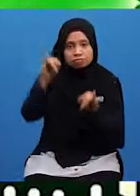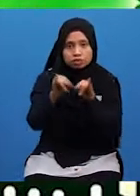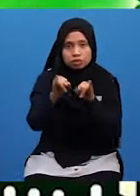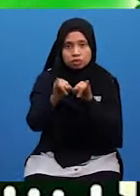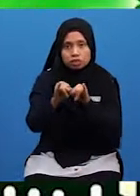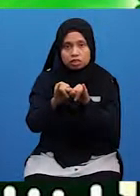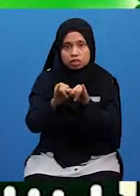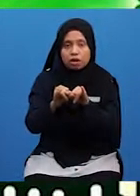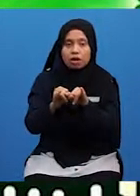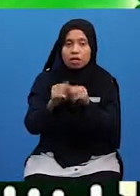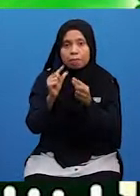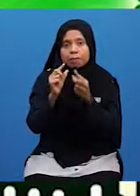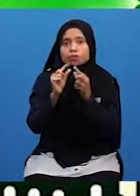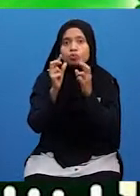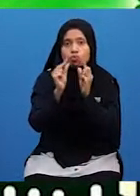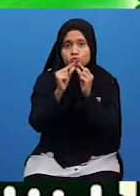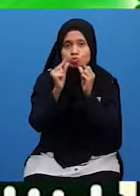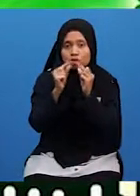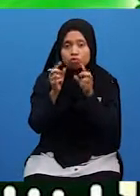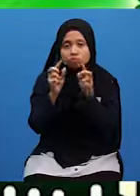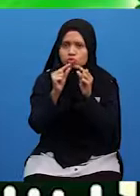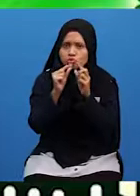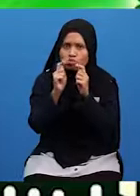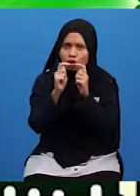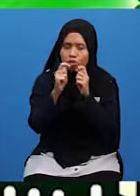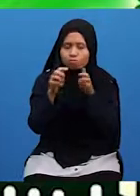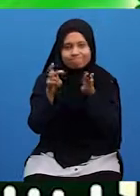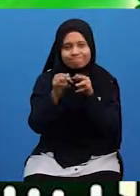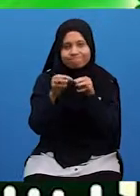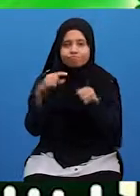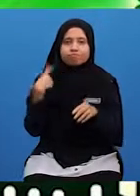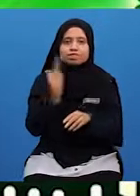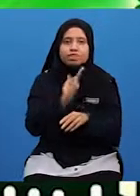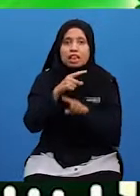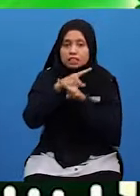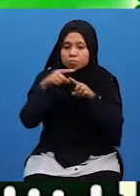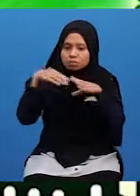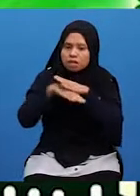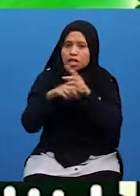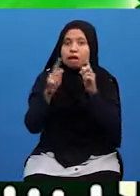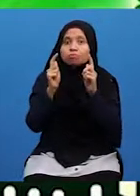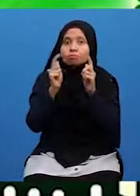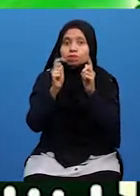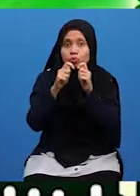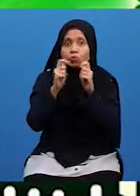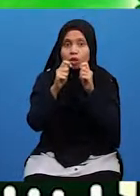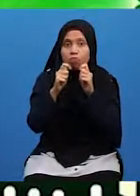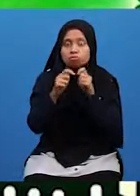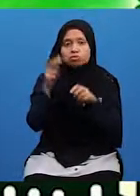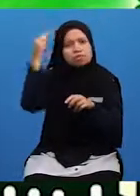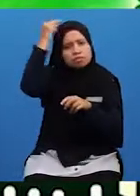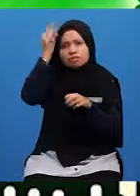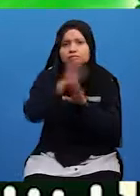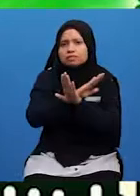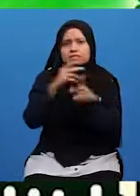berkurang macam kita Tetapi Dalam kurawannya itu Nabi tak